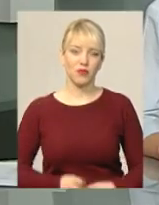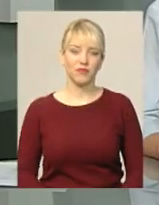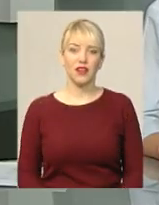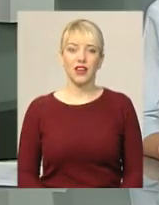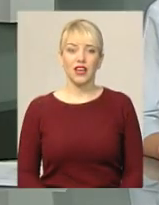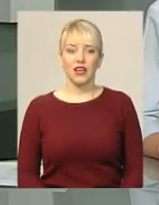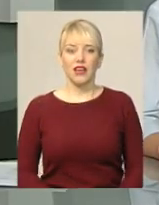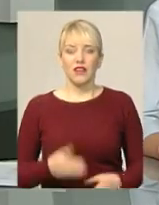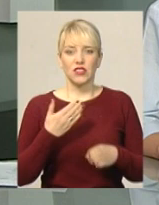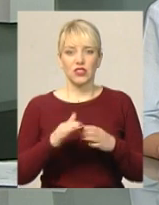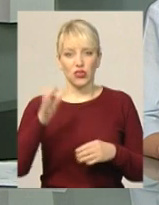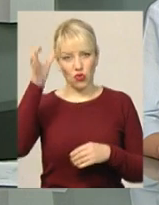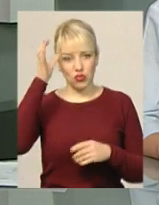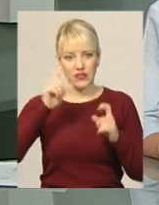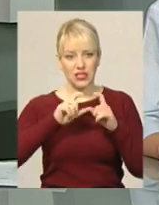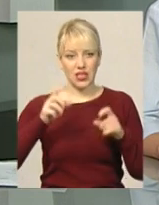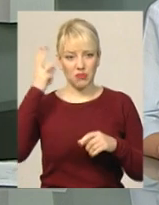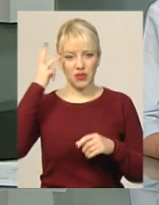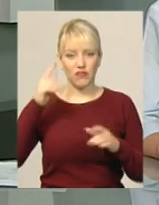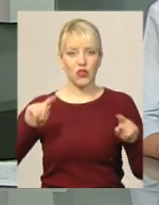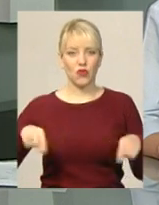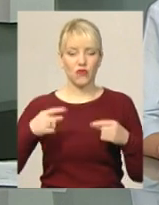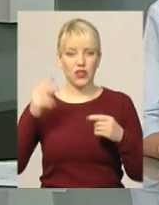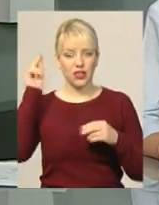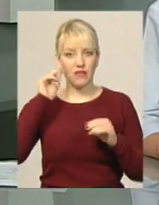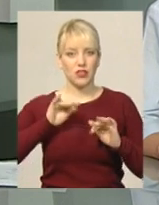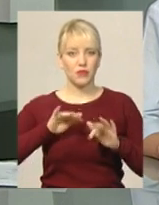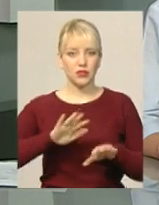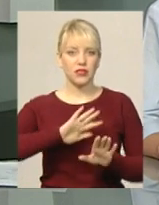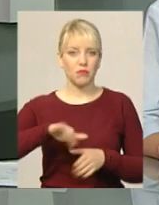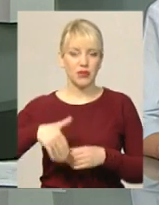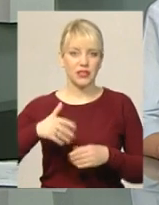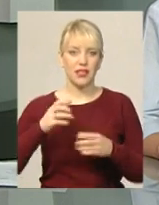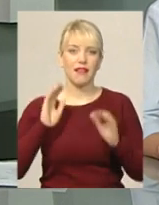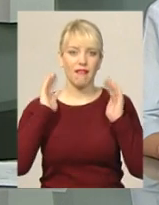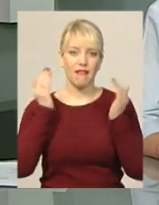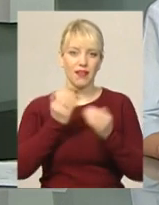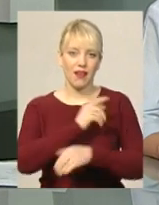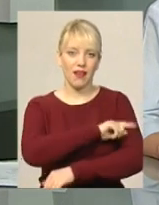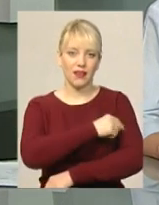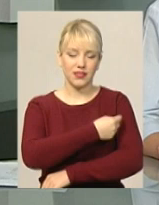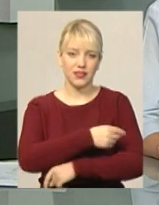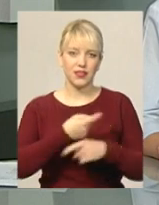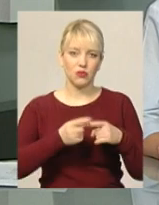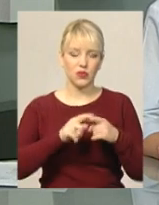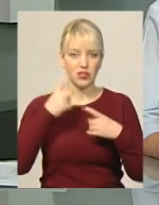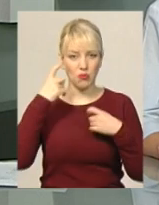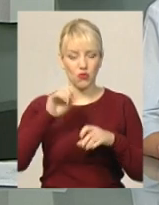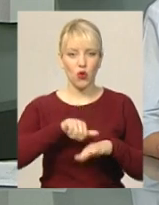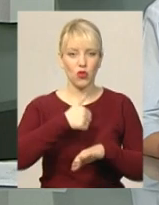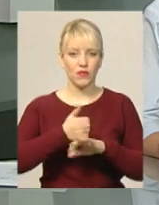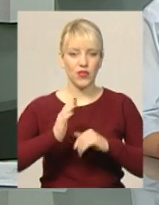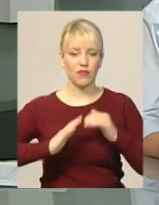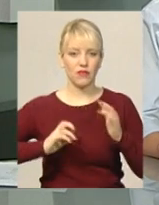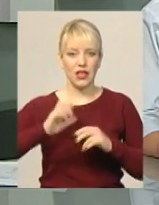В частині освітніх закладів Хмельниччини відновили навчальний процес після карантину. Про це повідомила головний фахівець обласного департаменту освіти та